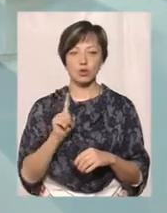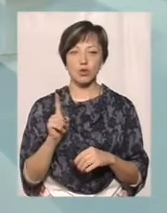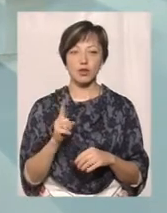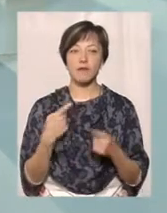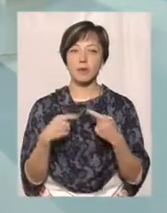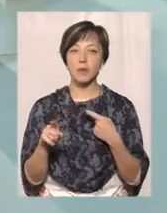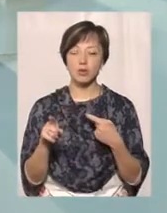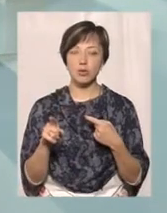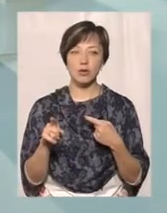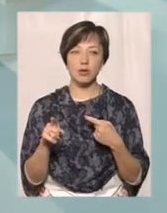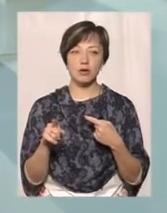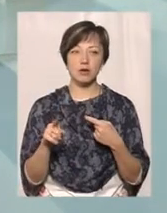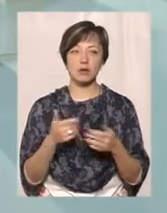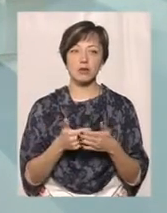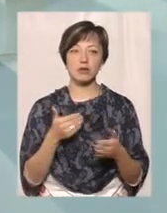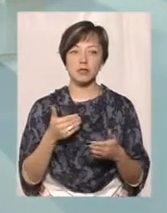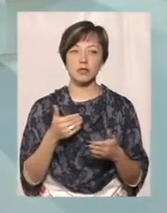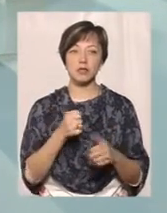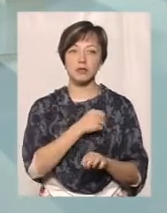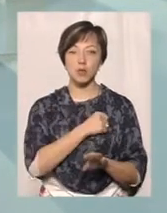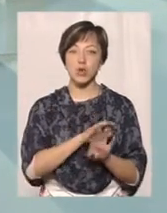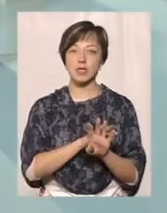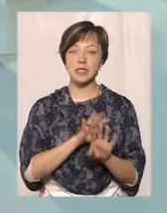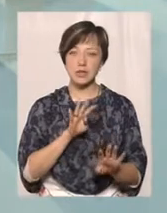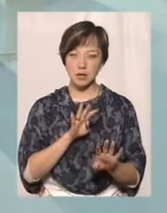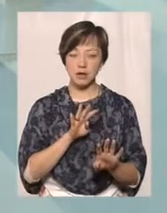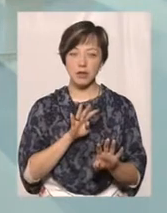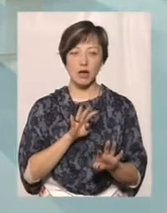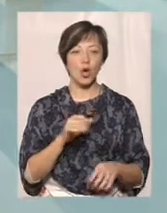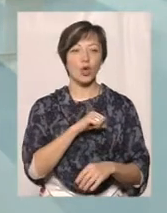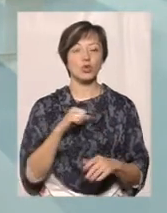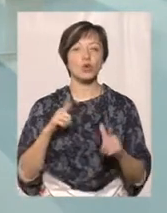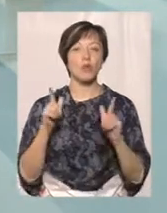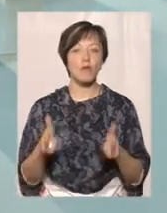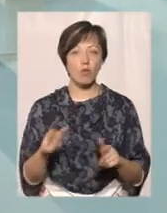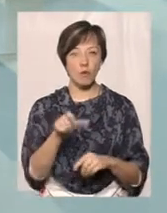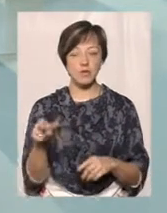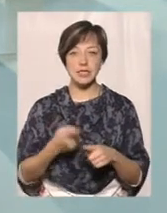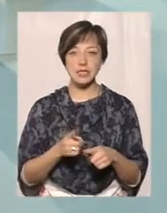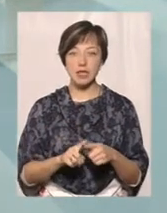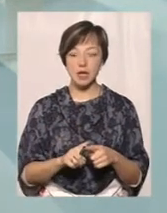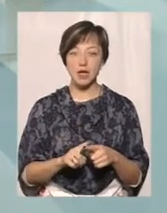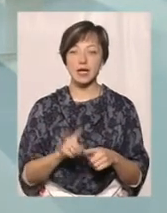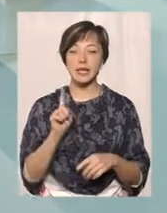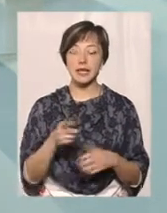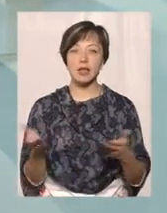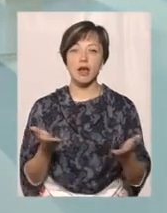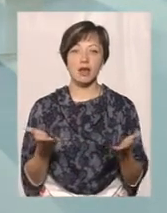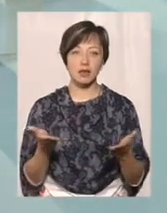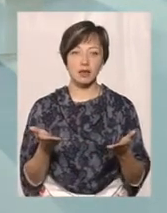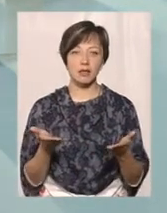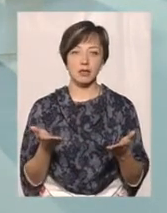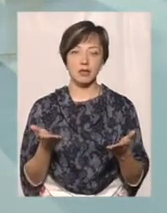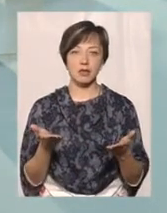відміну від Збройних сил добровольці, це ті люди, які